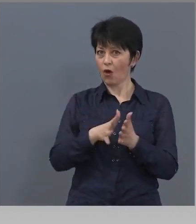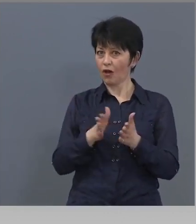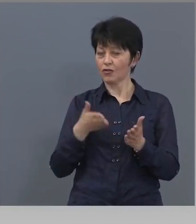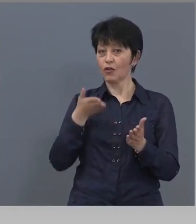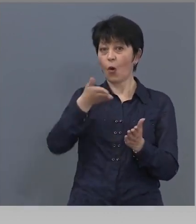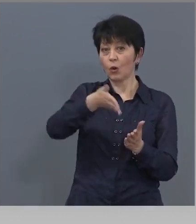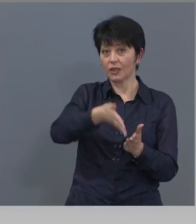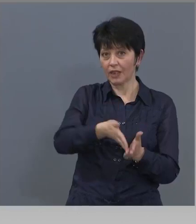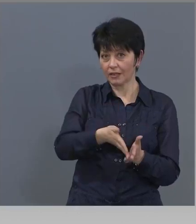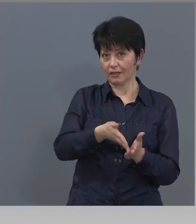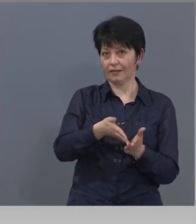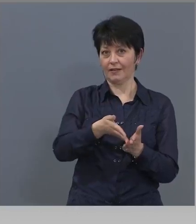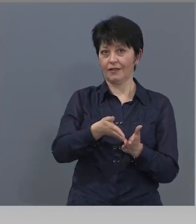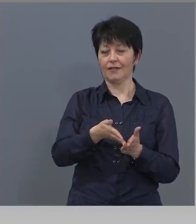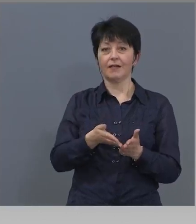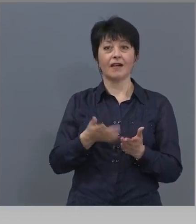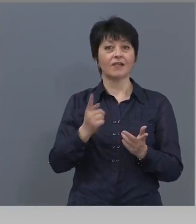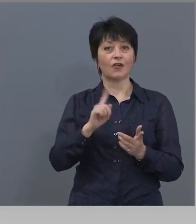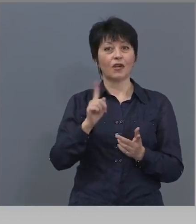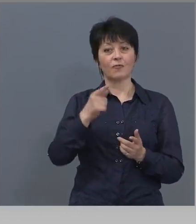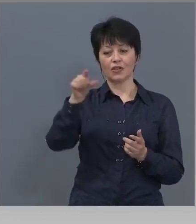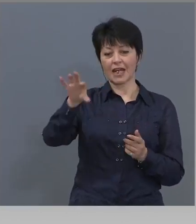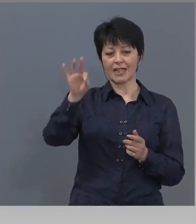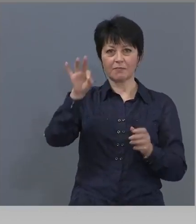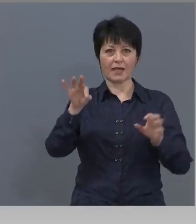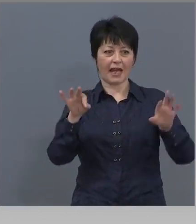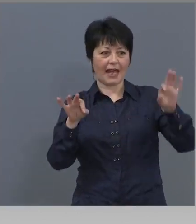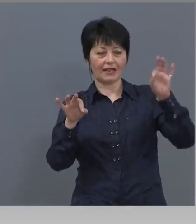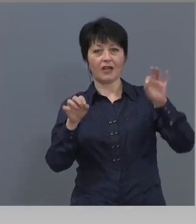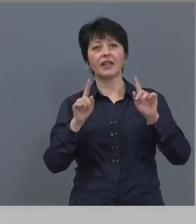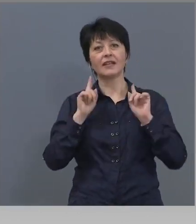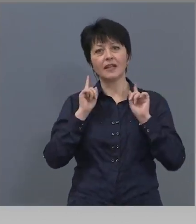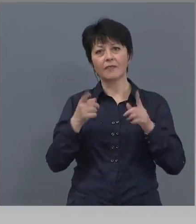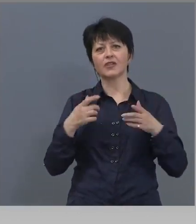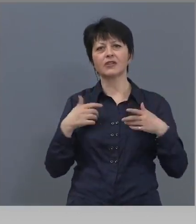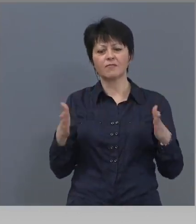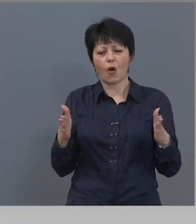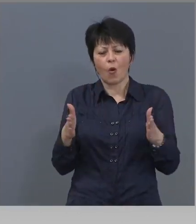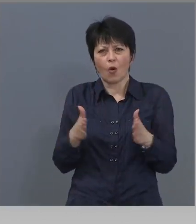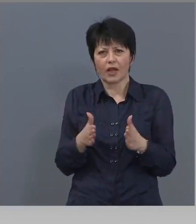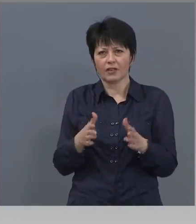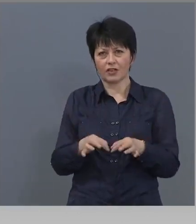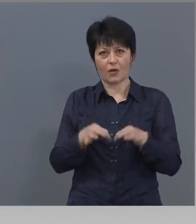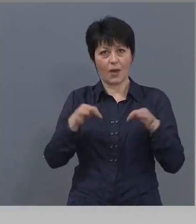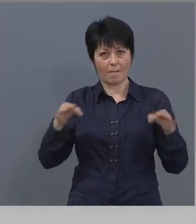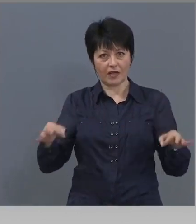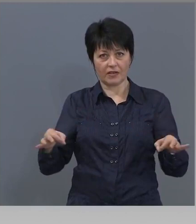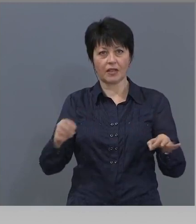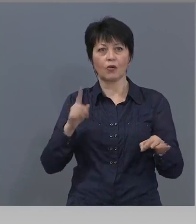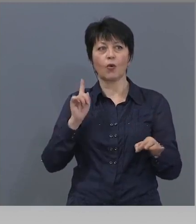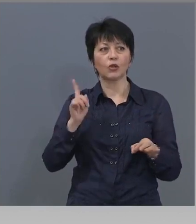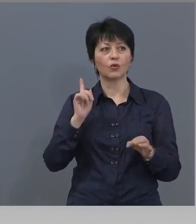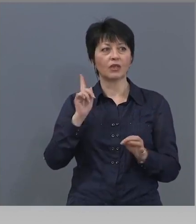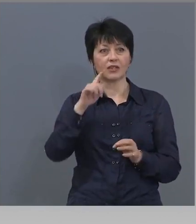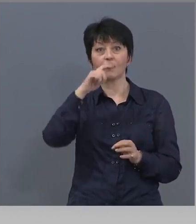има нужда да отида, който няма да си остане вкъщи. трябваше да има ограничителни мерки и те да въжат за всички.